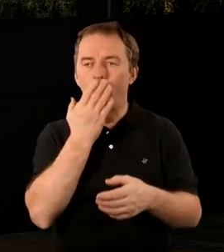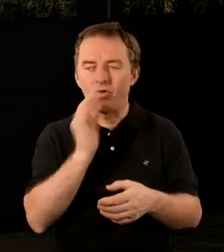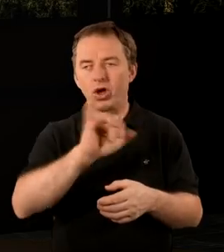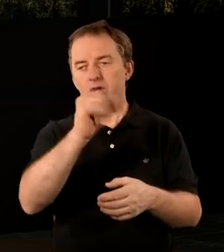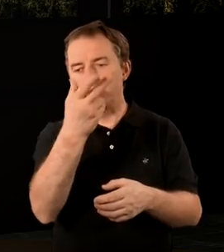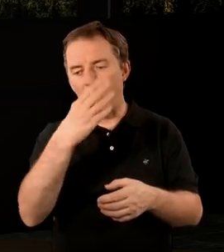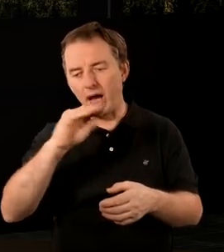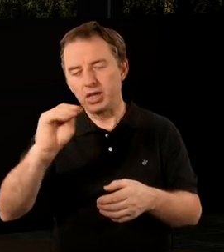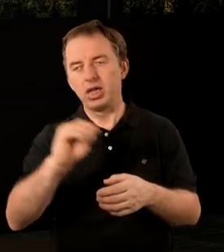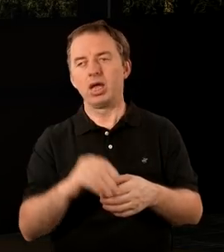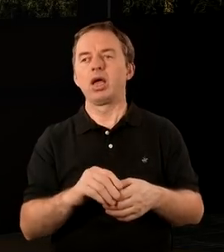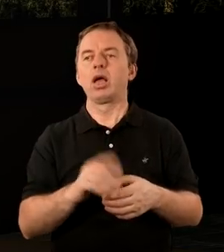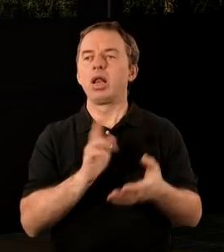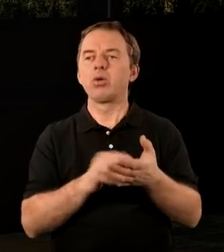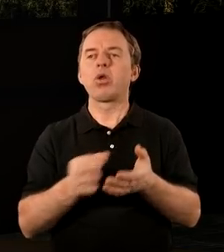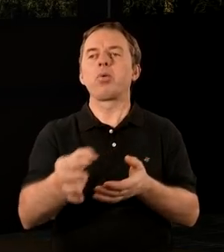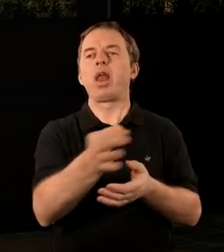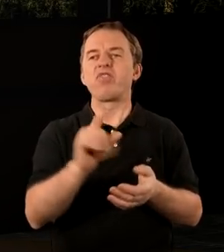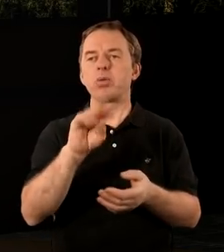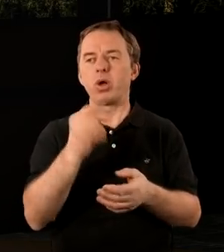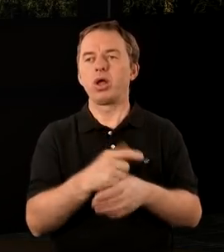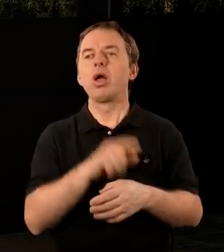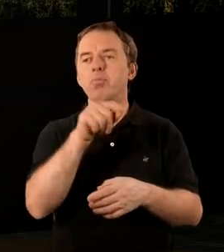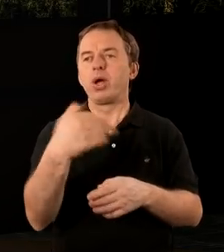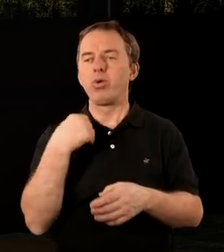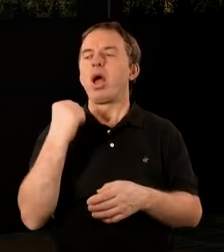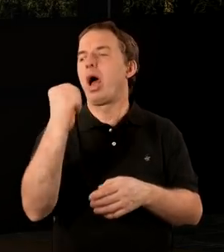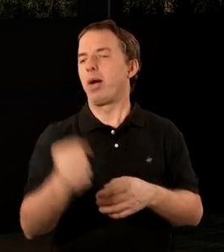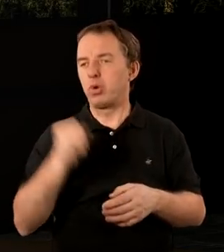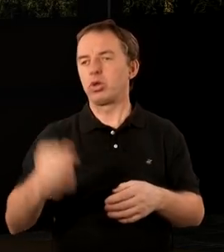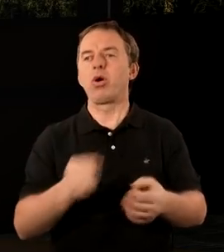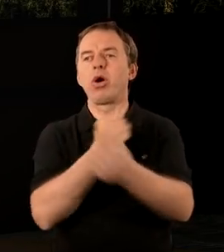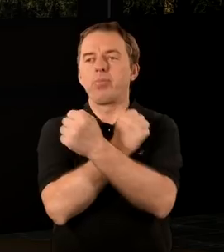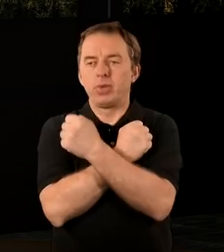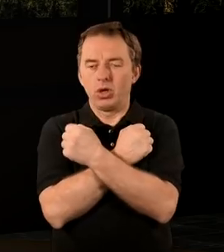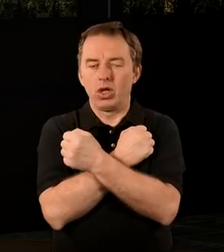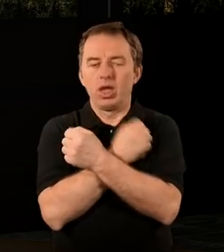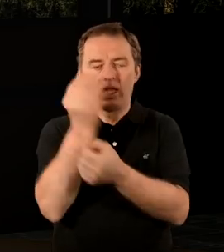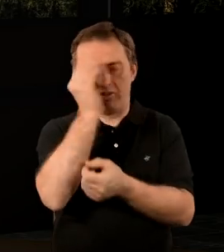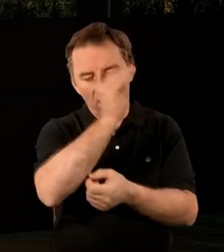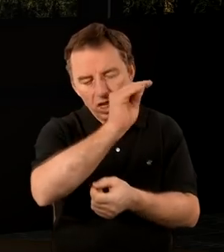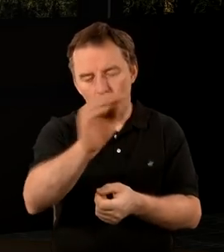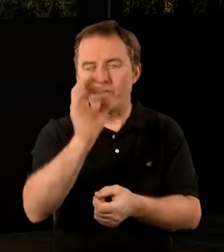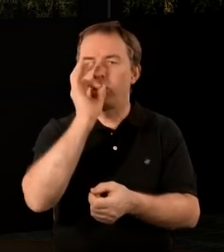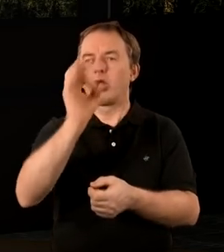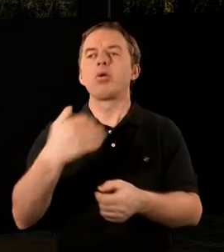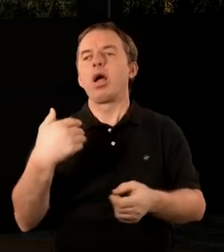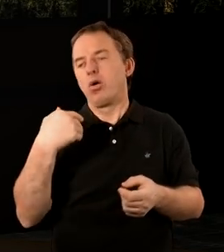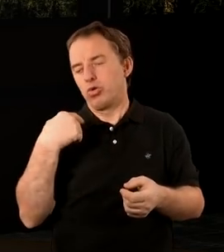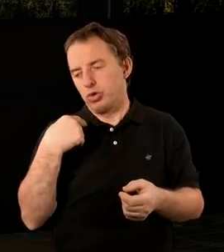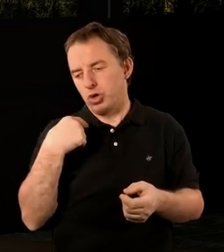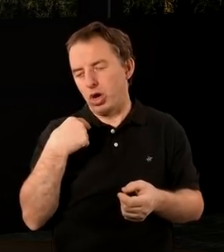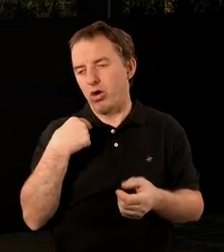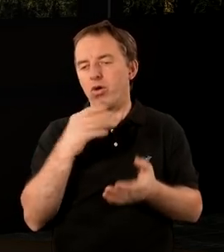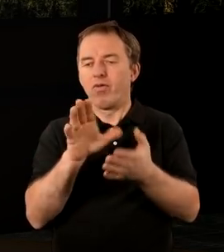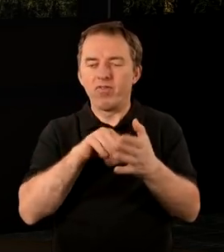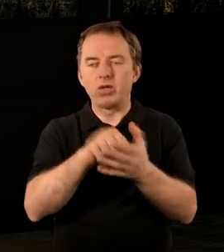Mówimy o Janie, który, tak jak wiemy, był apostołem miłości, czyli zwiastował dobro, żył tak jak